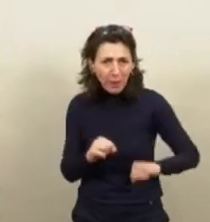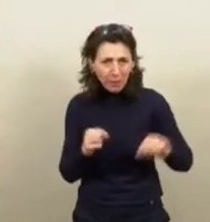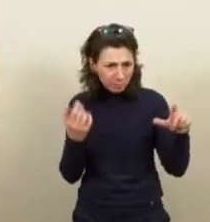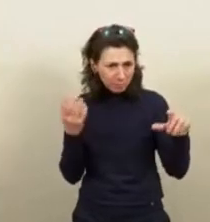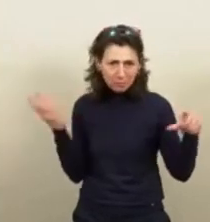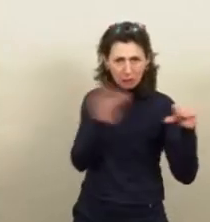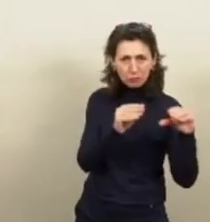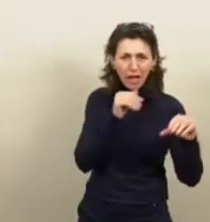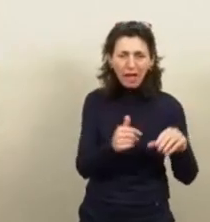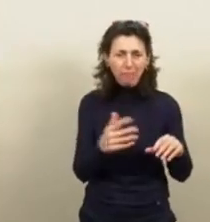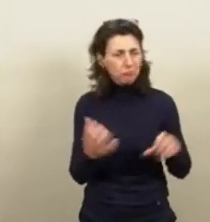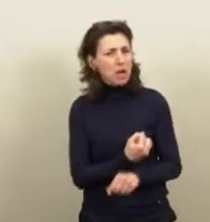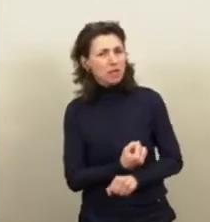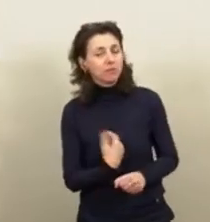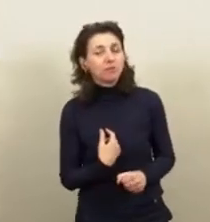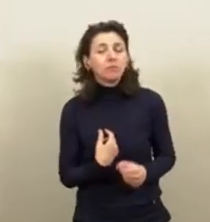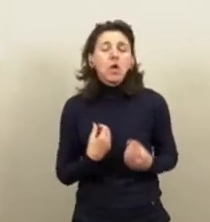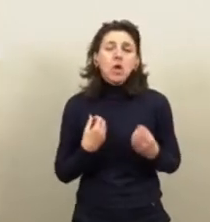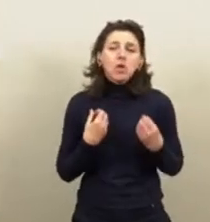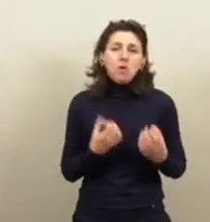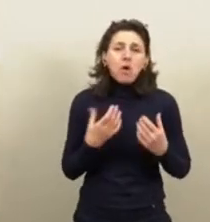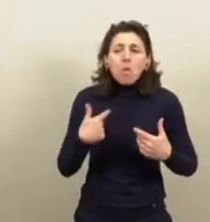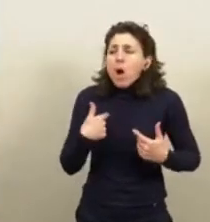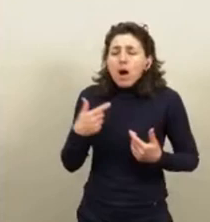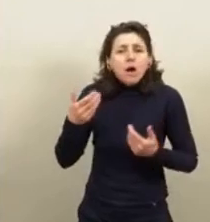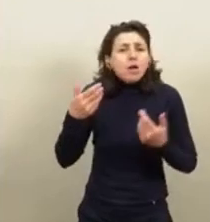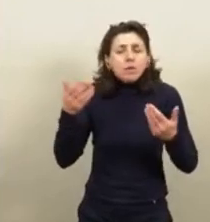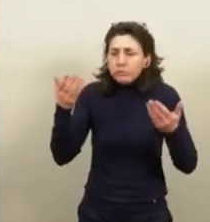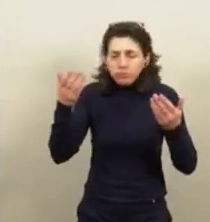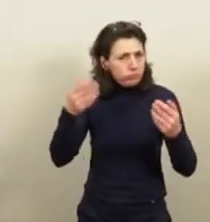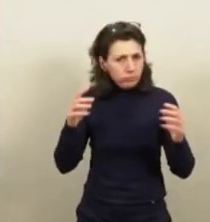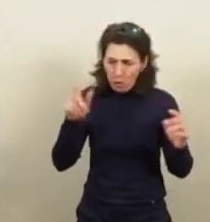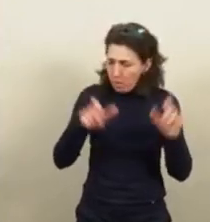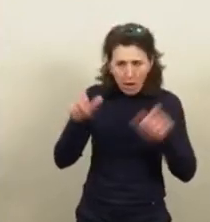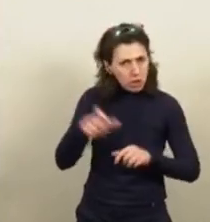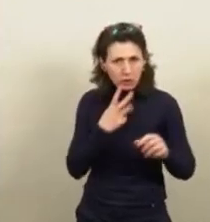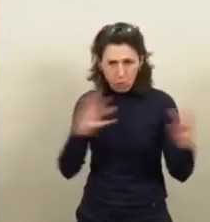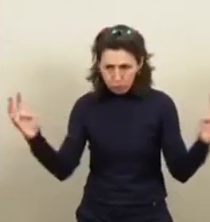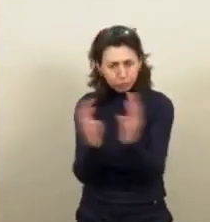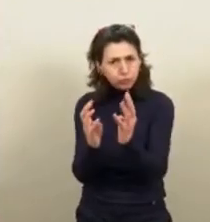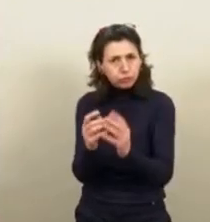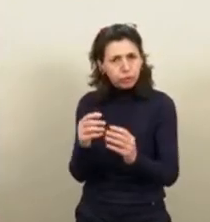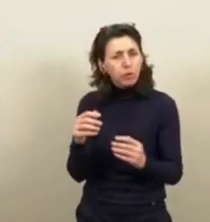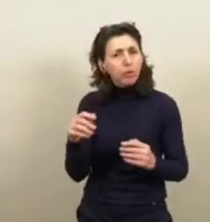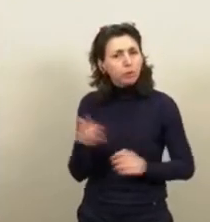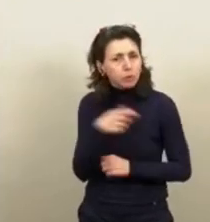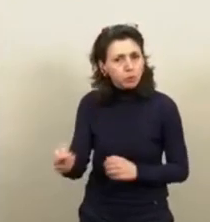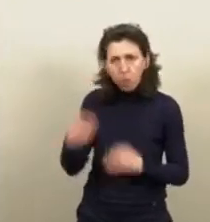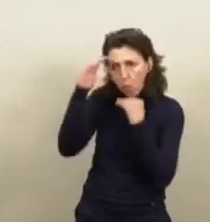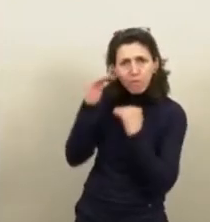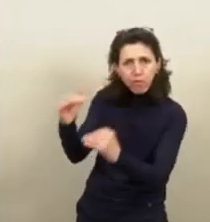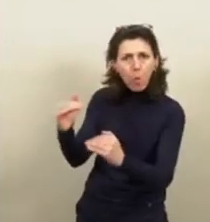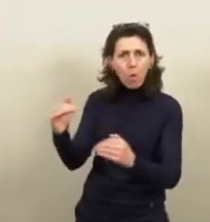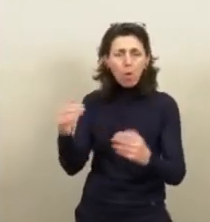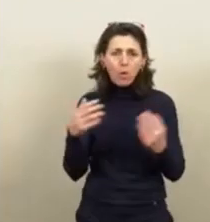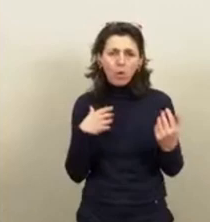'on retrouve souvent. Moi, je ne remets pas en cause la bonne foi de ceux qui se sont réunis. D'ailleurs, le document comporte des dizaines et des dizaines de